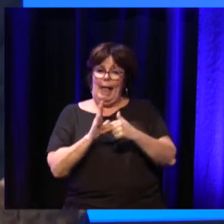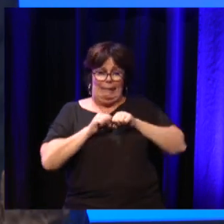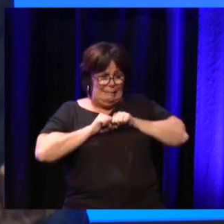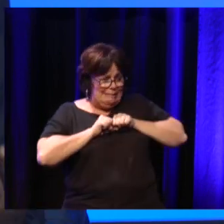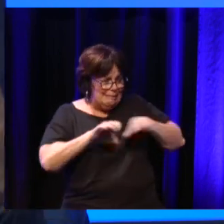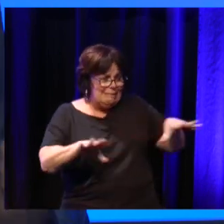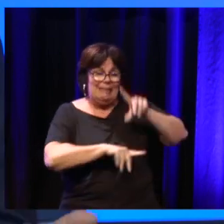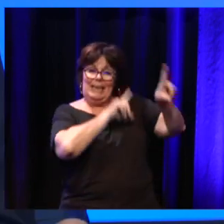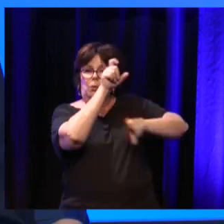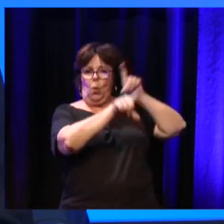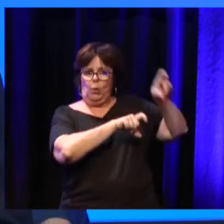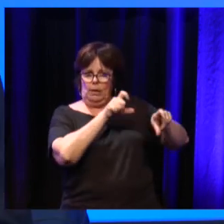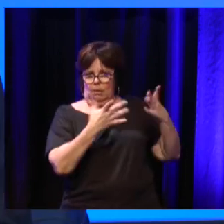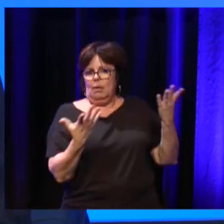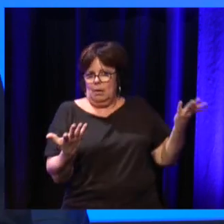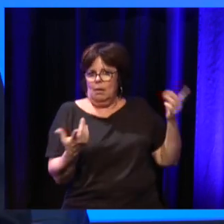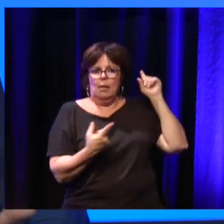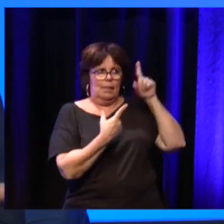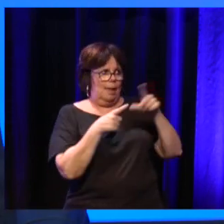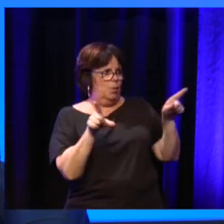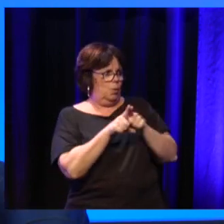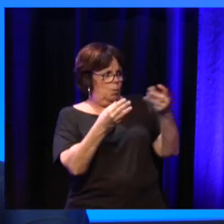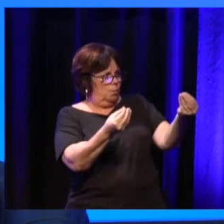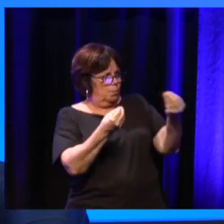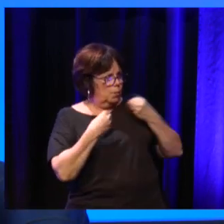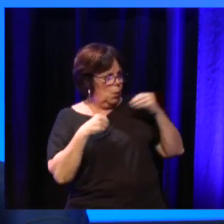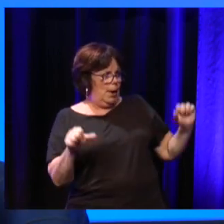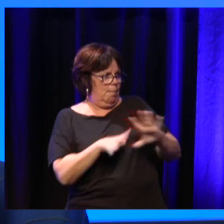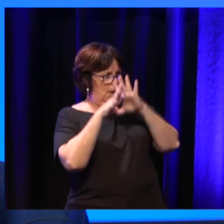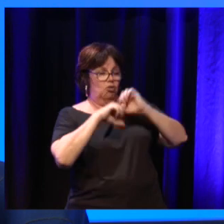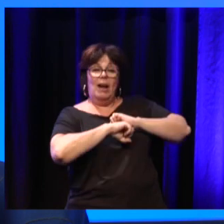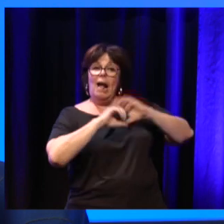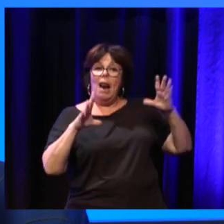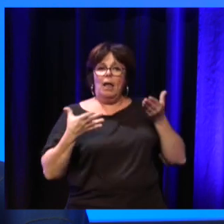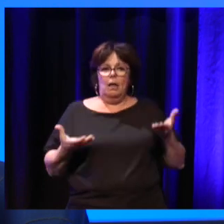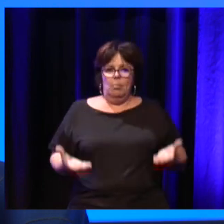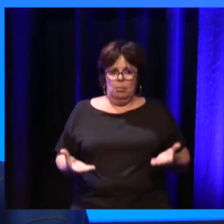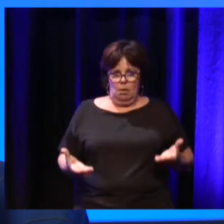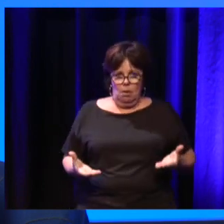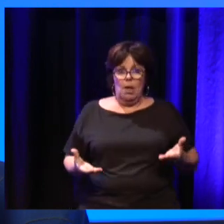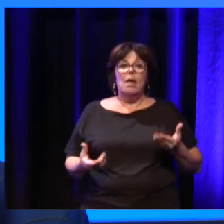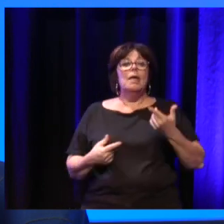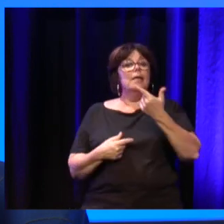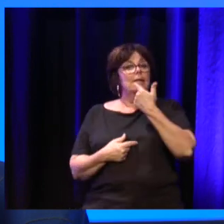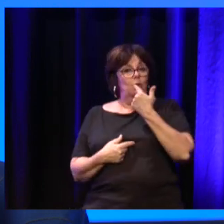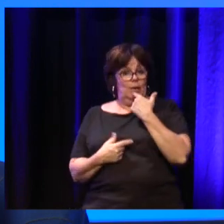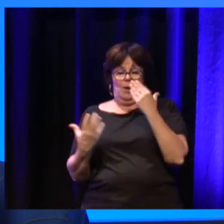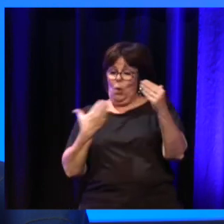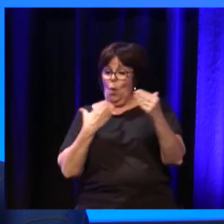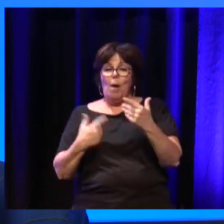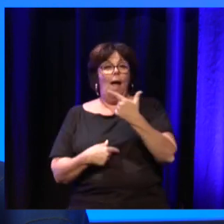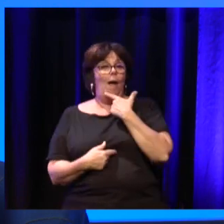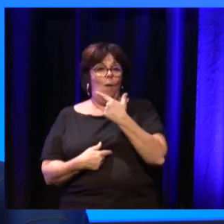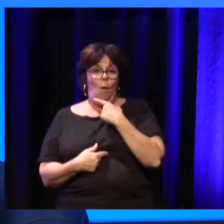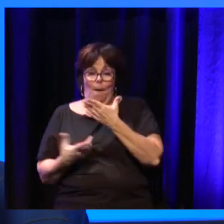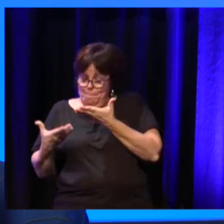L'idée, c'est d'avoir une photographie à T0 de ce qu'est la situation et une photographie après la mise en action pour